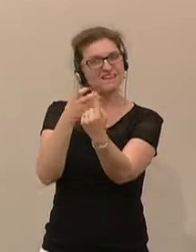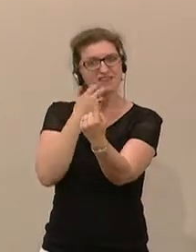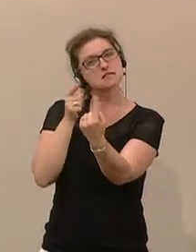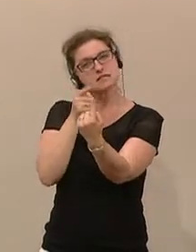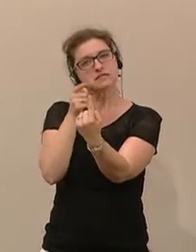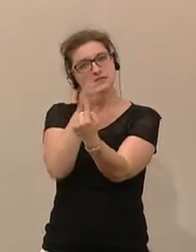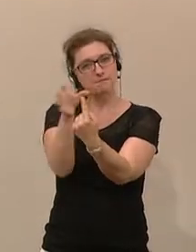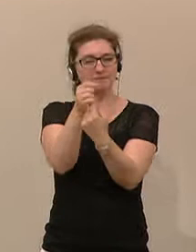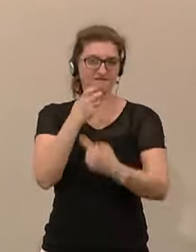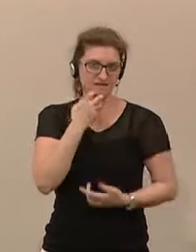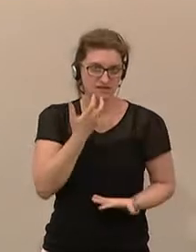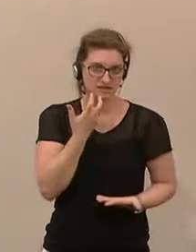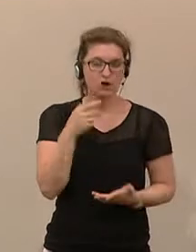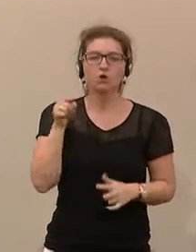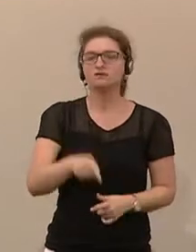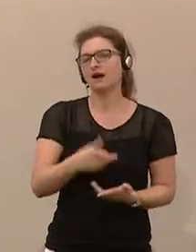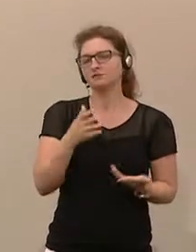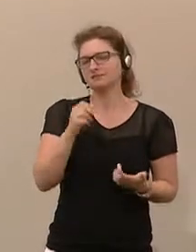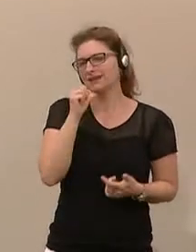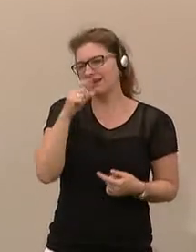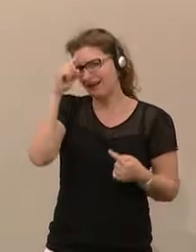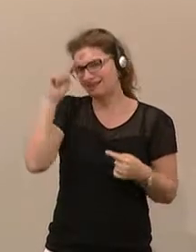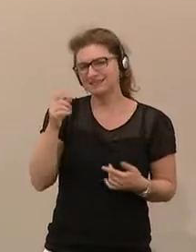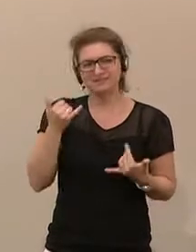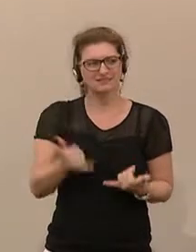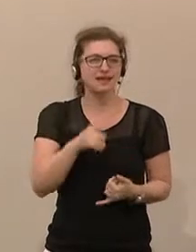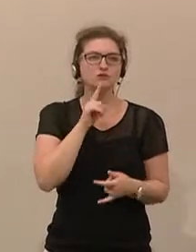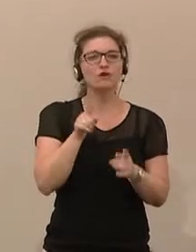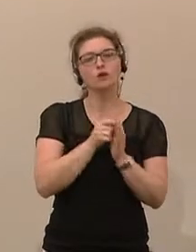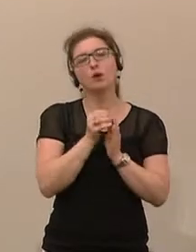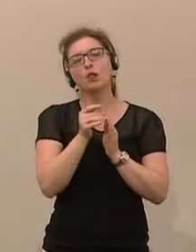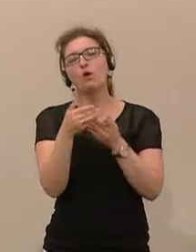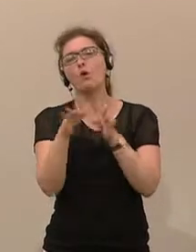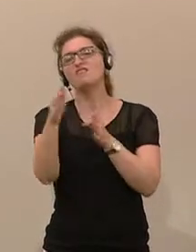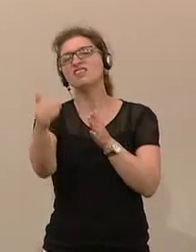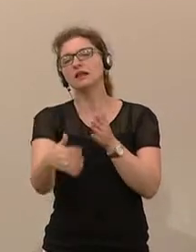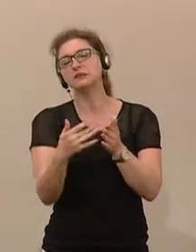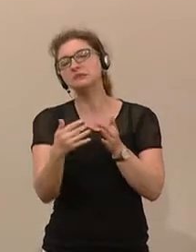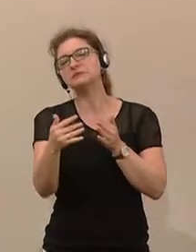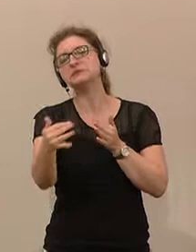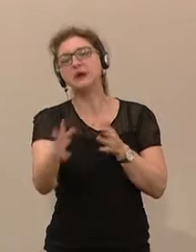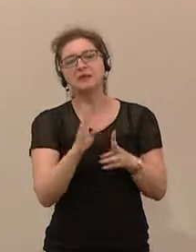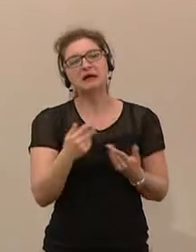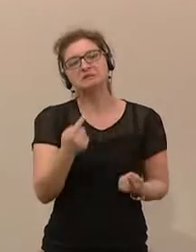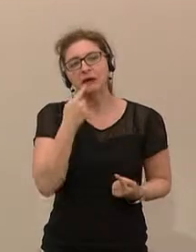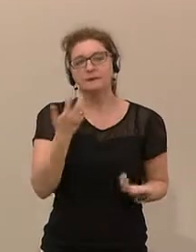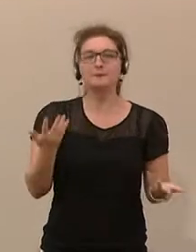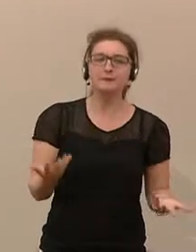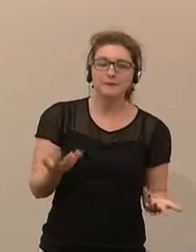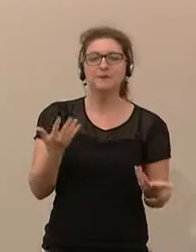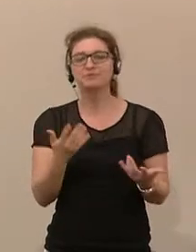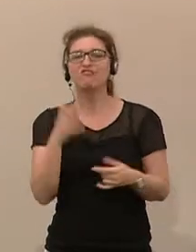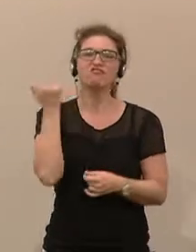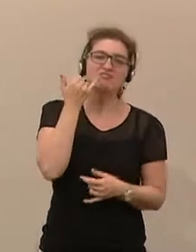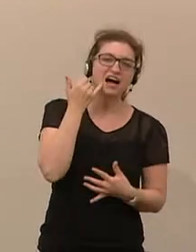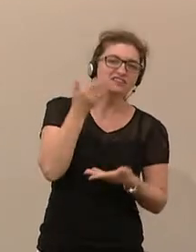erfüllen. Und da macht es keinen Sinn, jetzt einfach nur ein Open End zu machen und dann zu sagen, na ja, für die